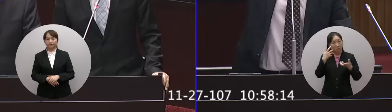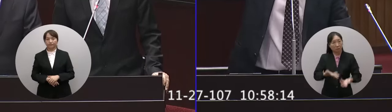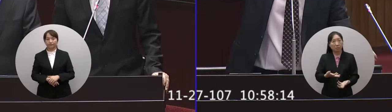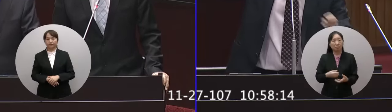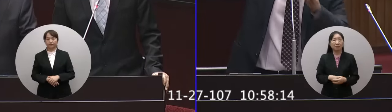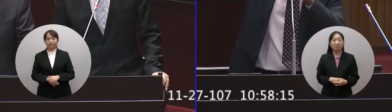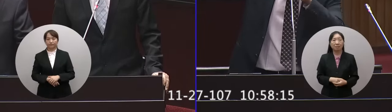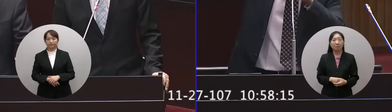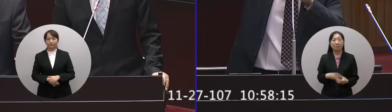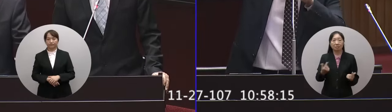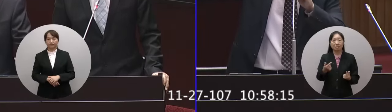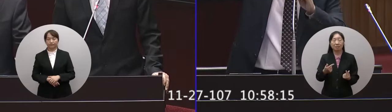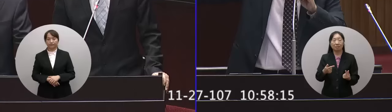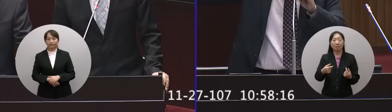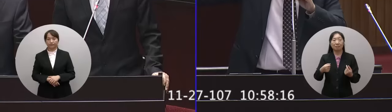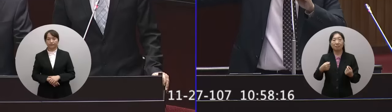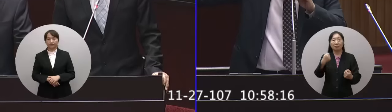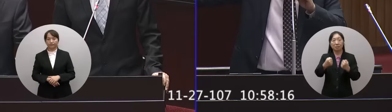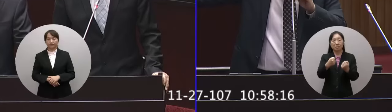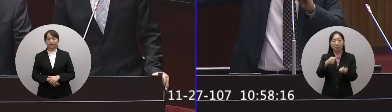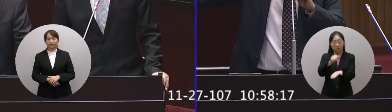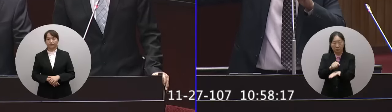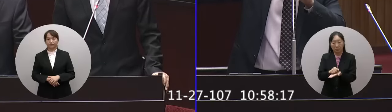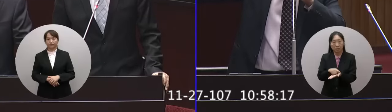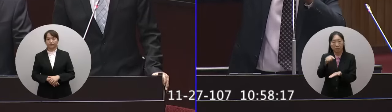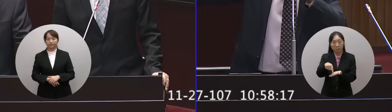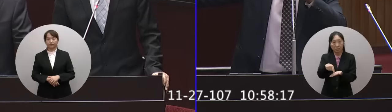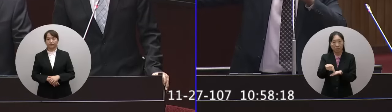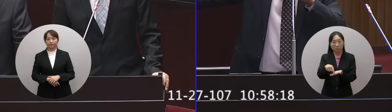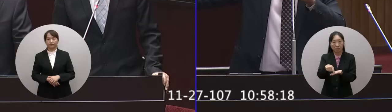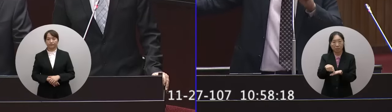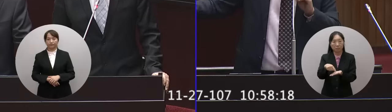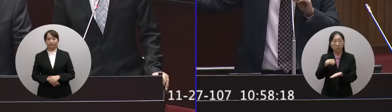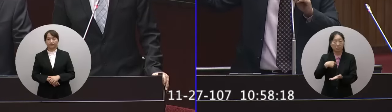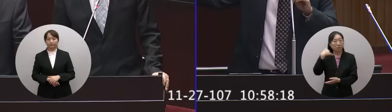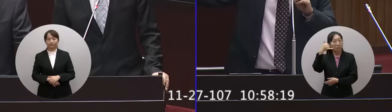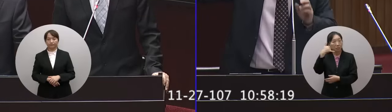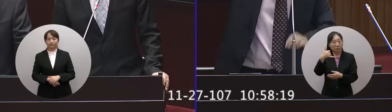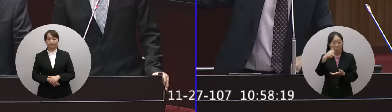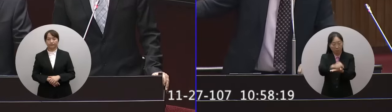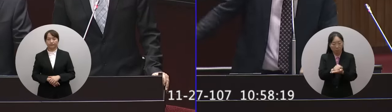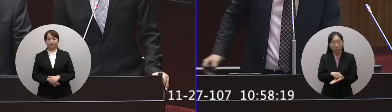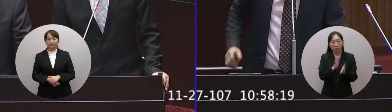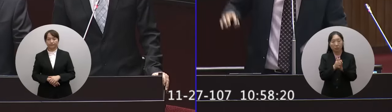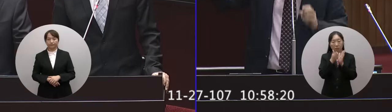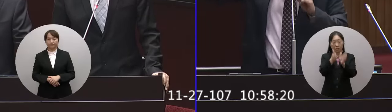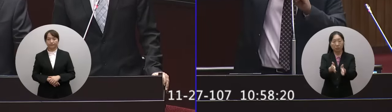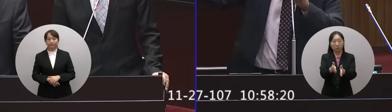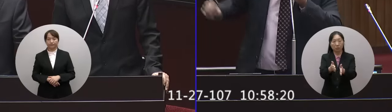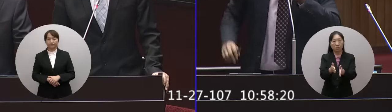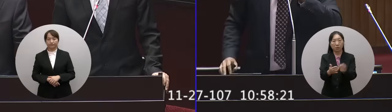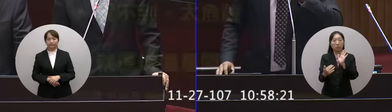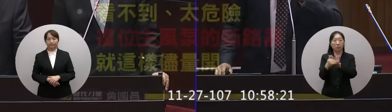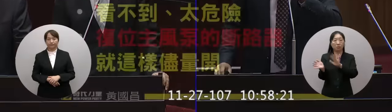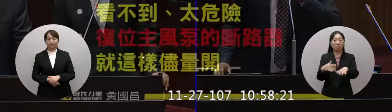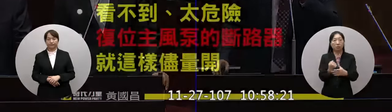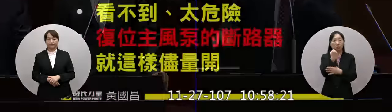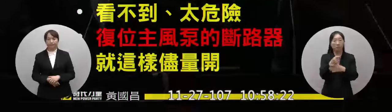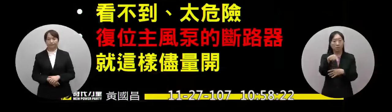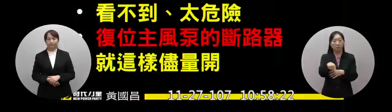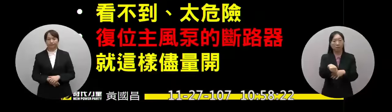你看齁整個行車紀錄上面所有的對話都在講主峰棒停留任機